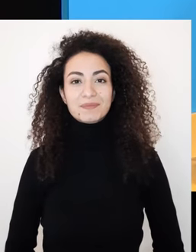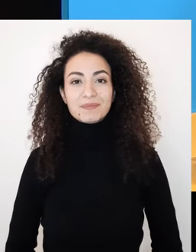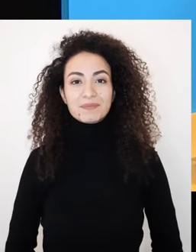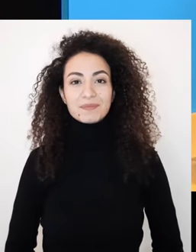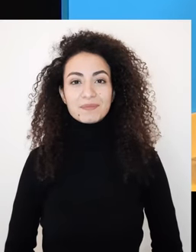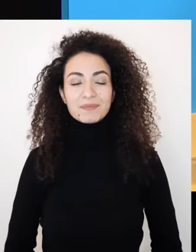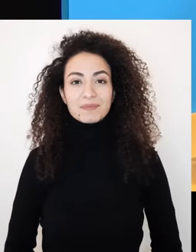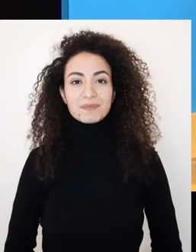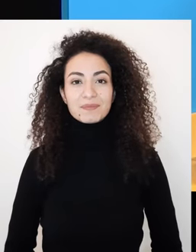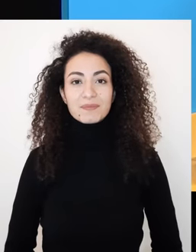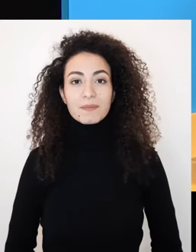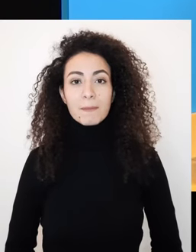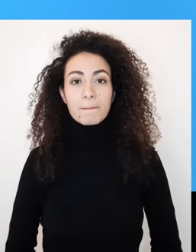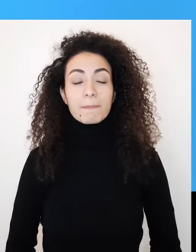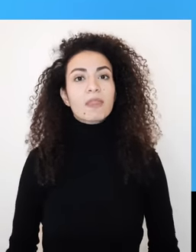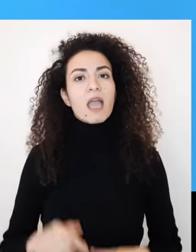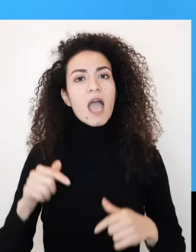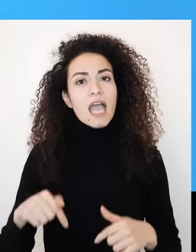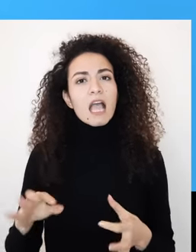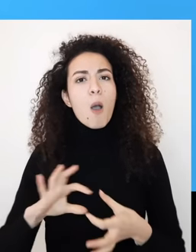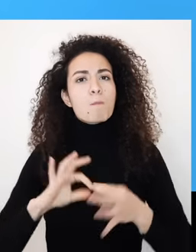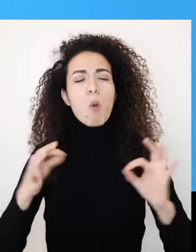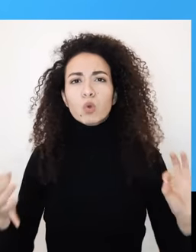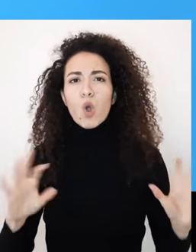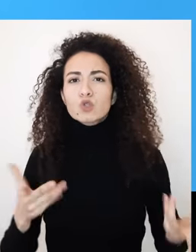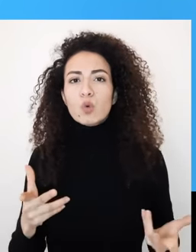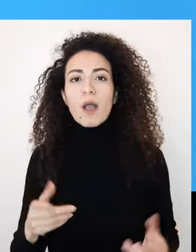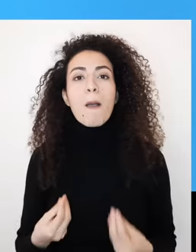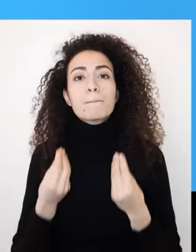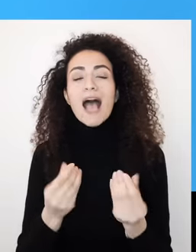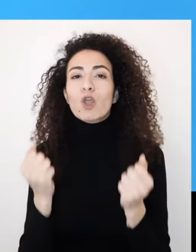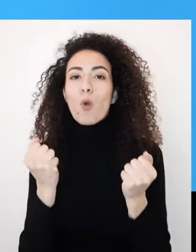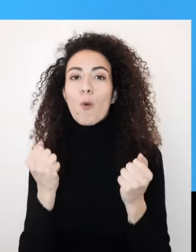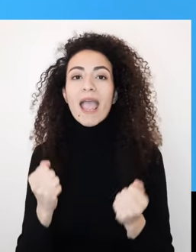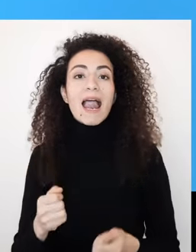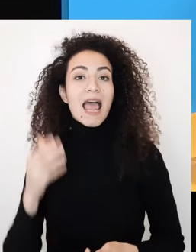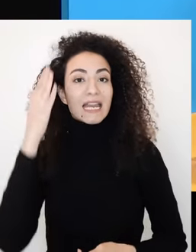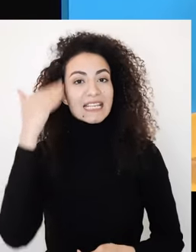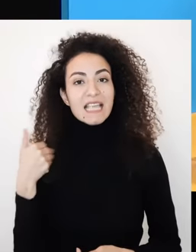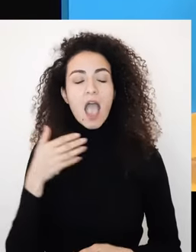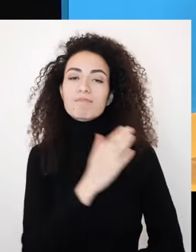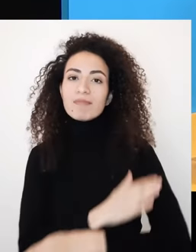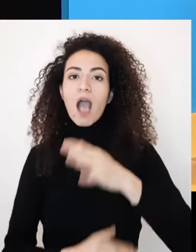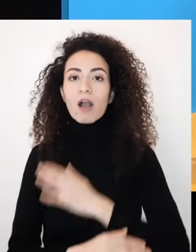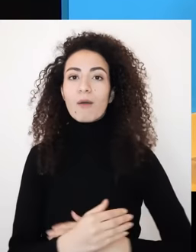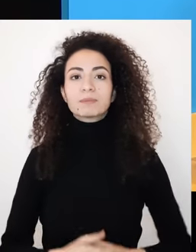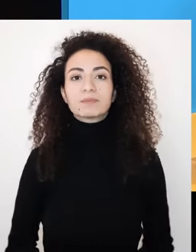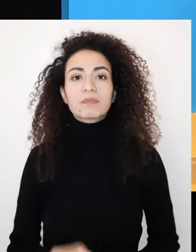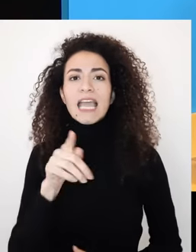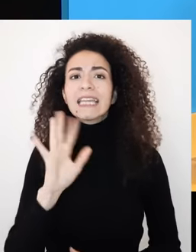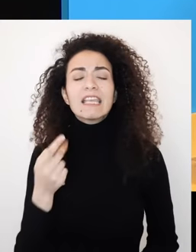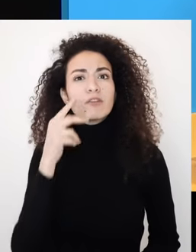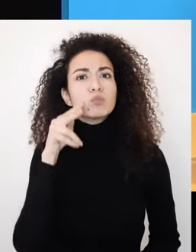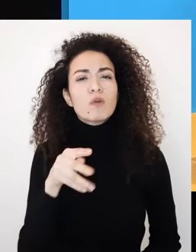النساء ذوات الإعاقة بالعالم العربي واللي رح يتوسع بموضوع تمكين النساء ذوات الإعاقة برأيك كيف ممكن